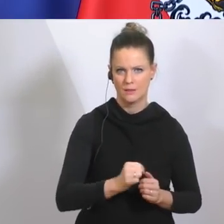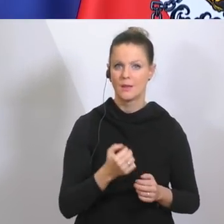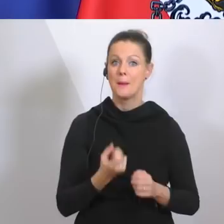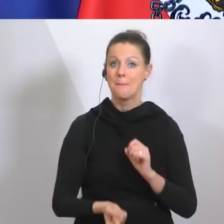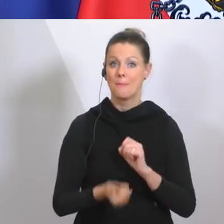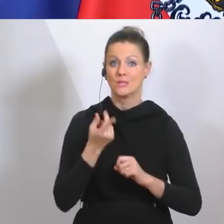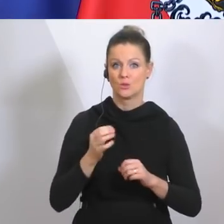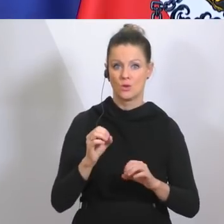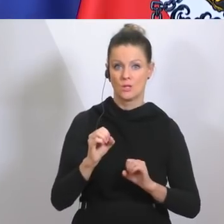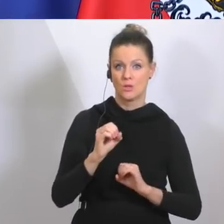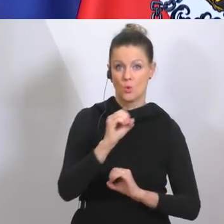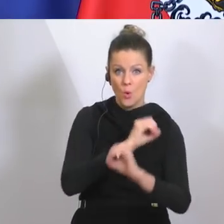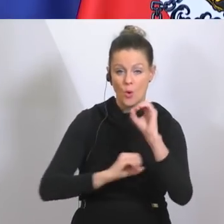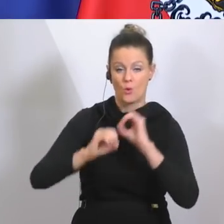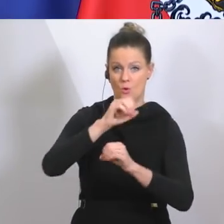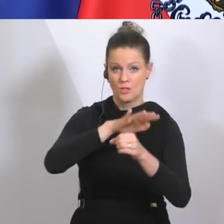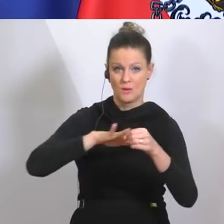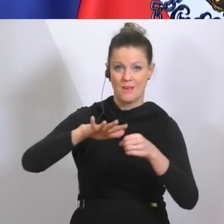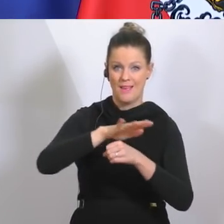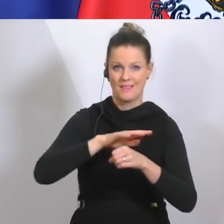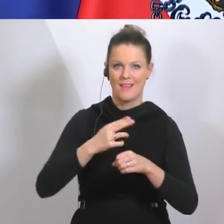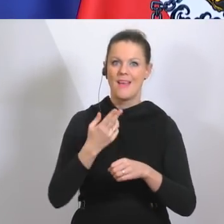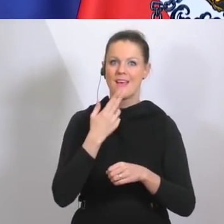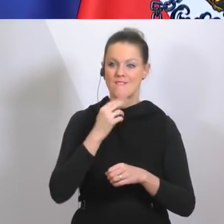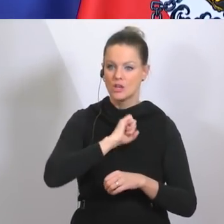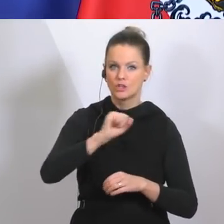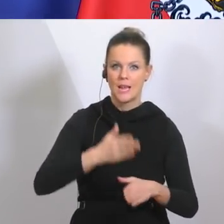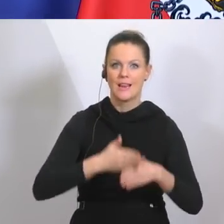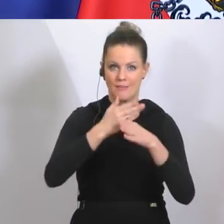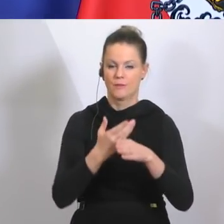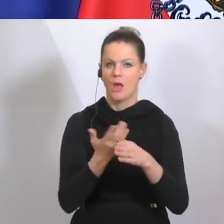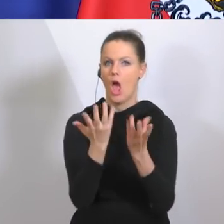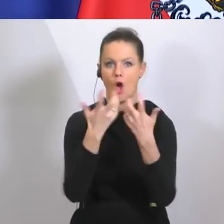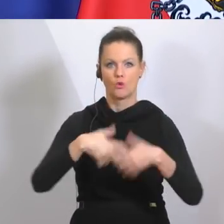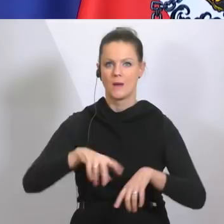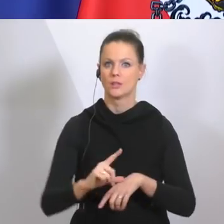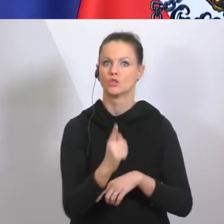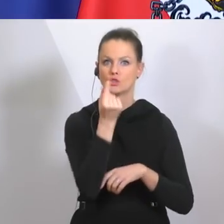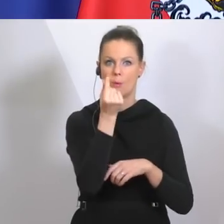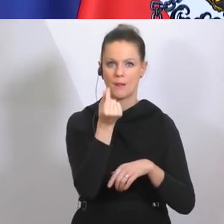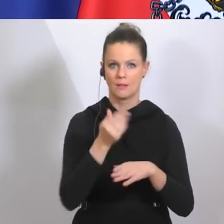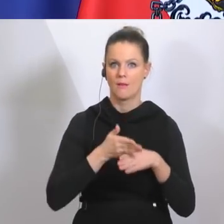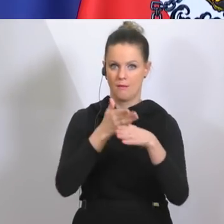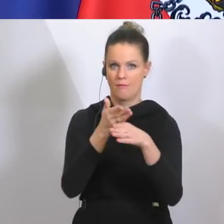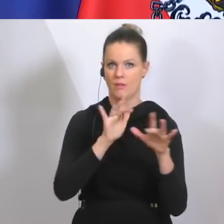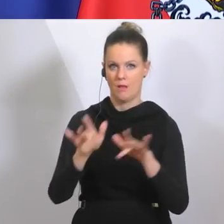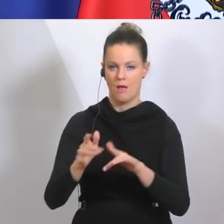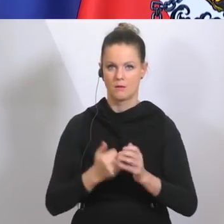ökonomischen Bereich, weil wir kennen ja das, wer schnell hilft, hilft doppelt und das wird es